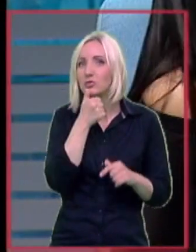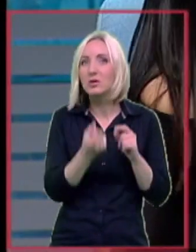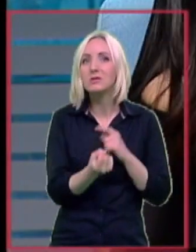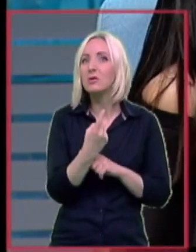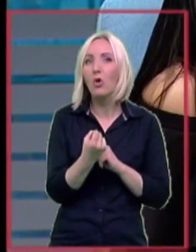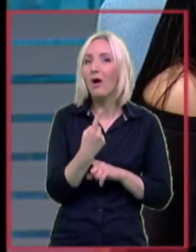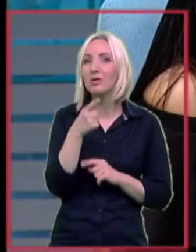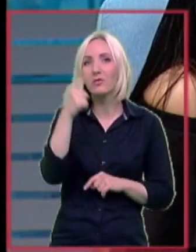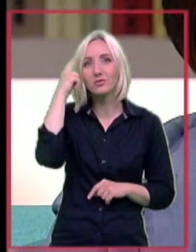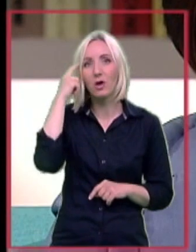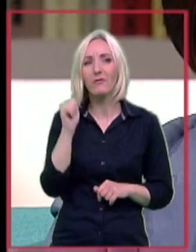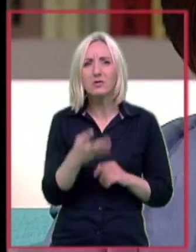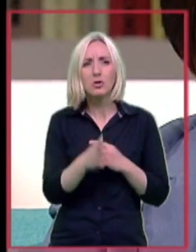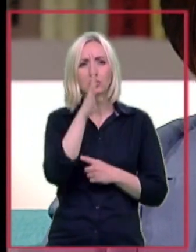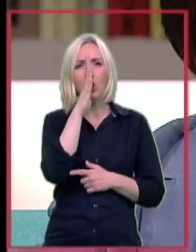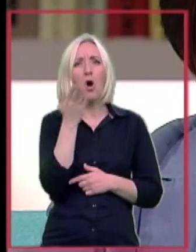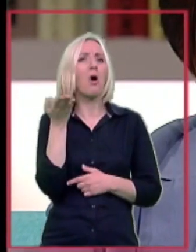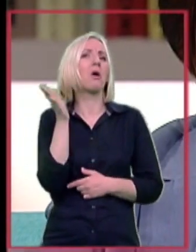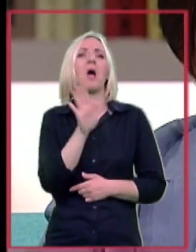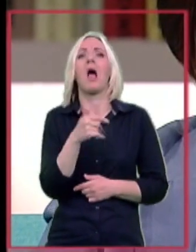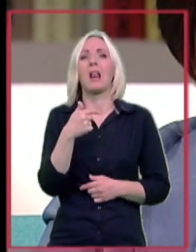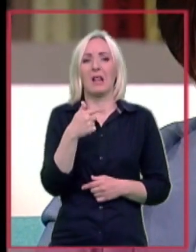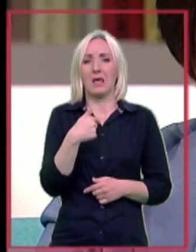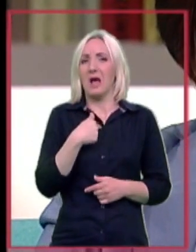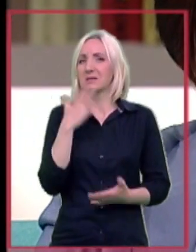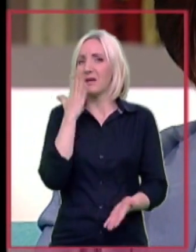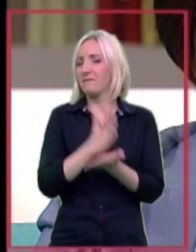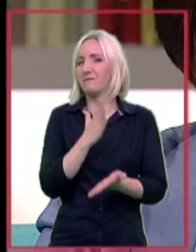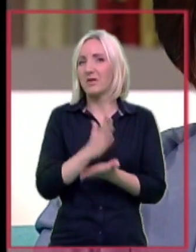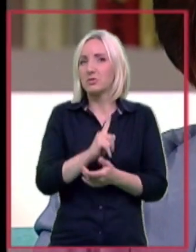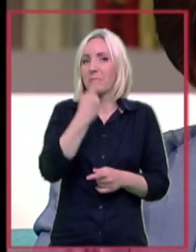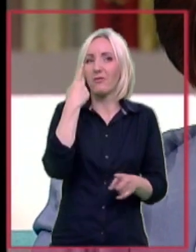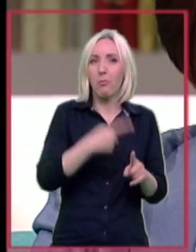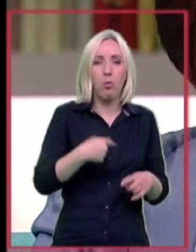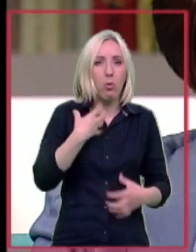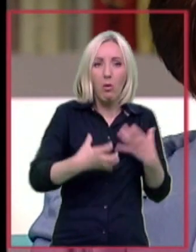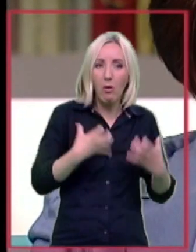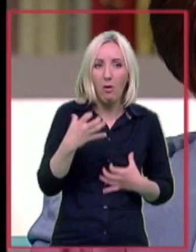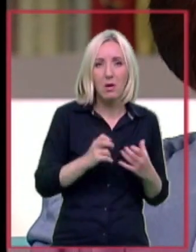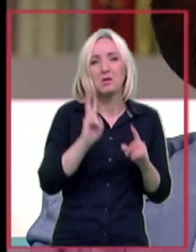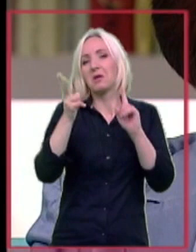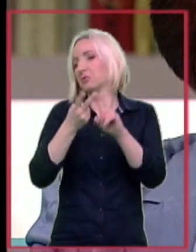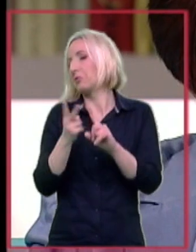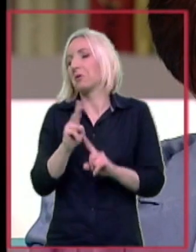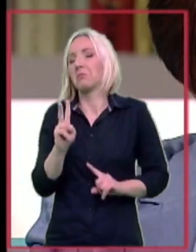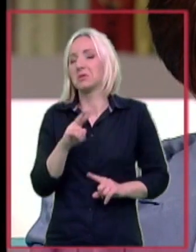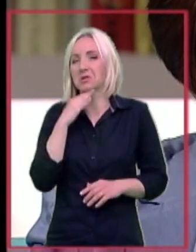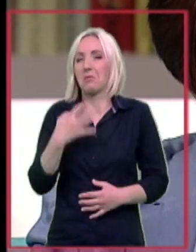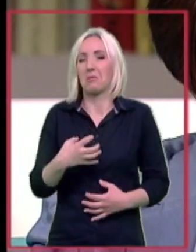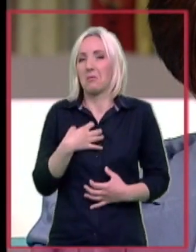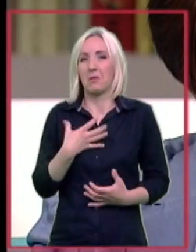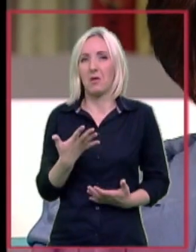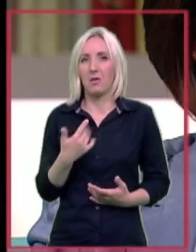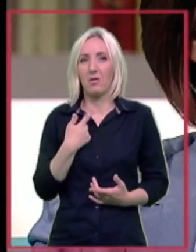dešava u vašoj glavi? Jeste šok, ali ja kažem, ja sam nekako sagorela sa tim prvim i ne znam. Kažete